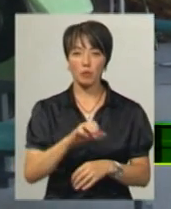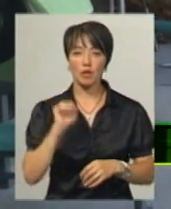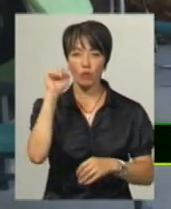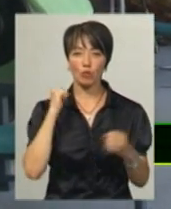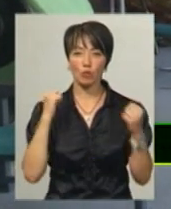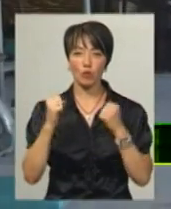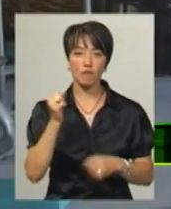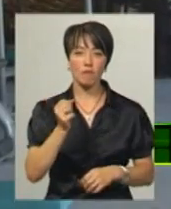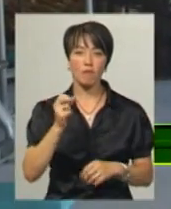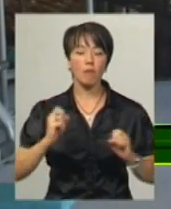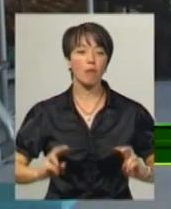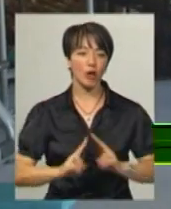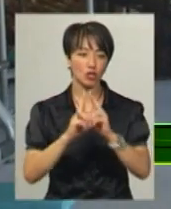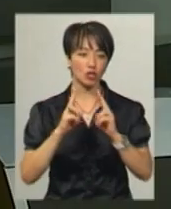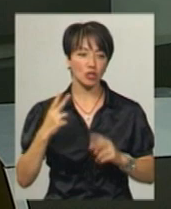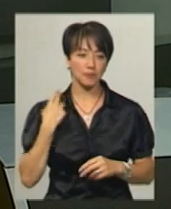спорту в Парижі.